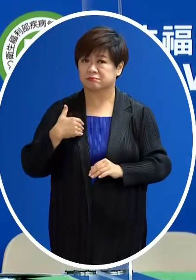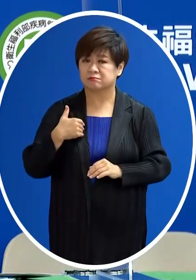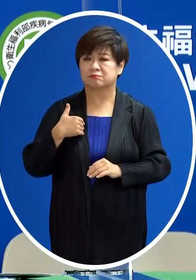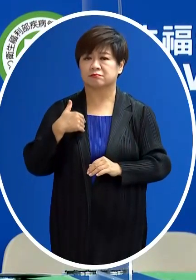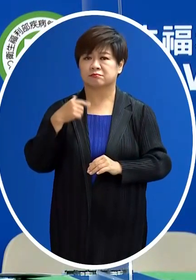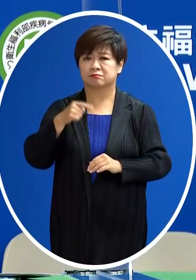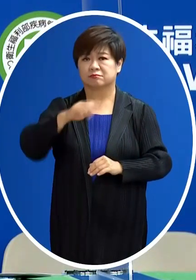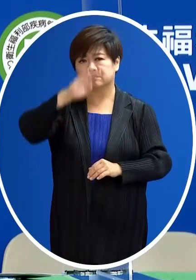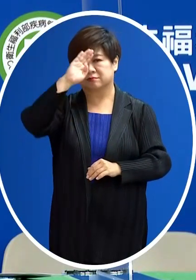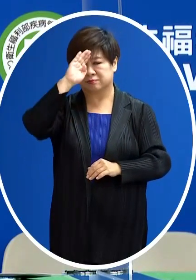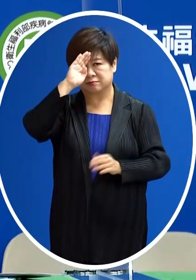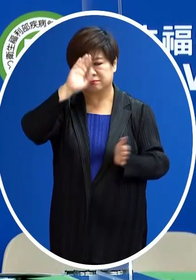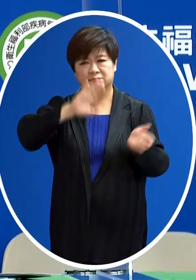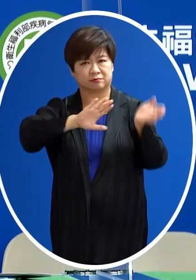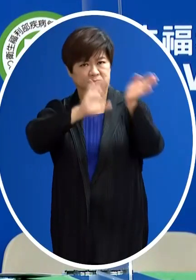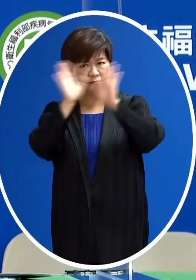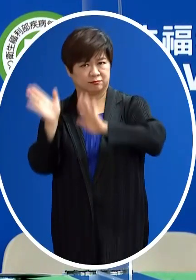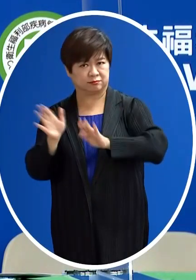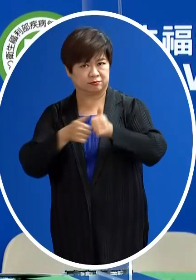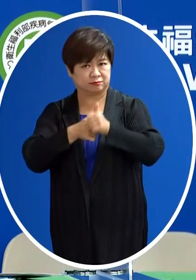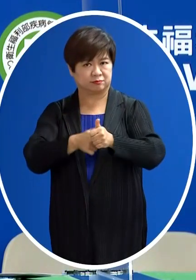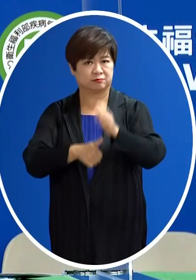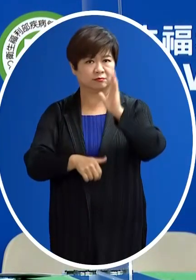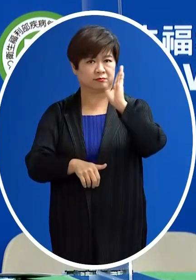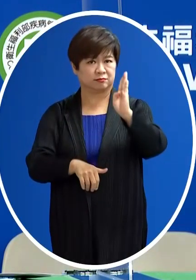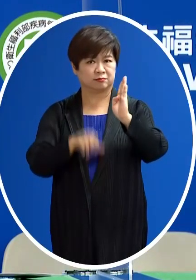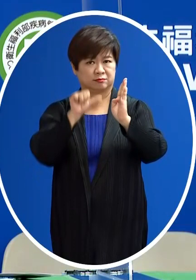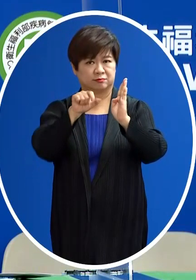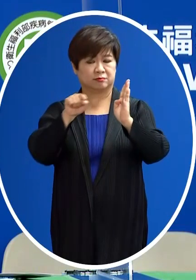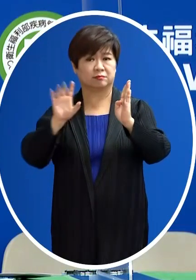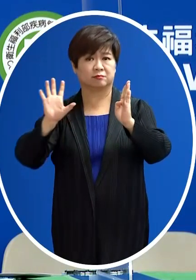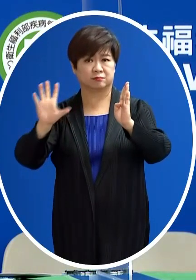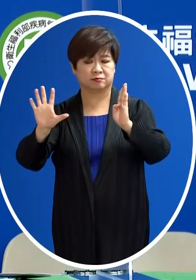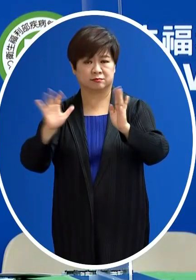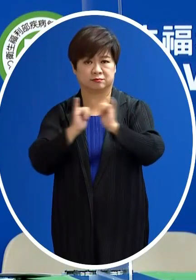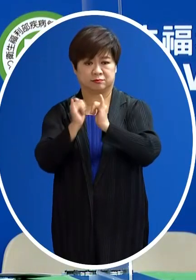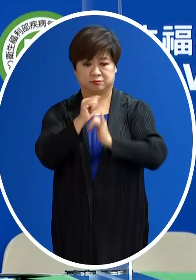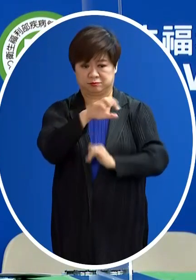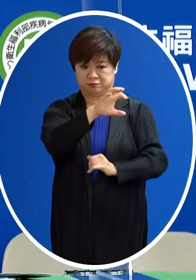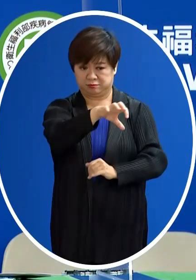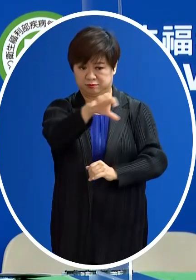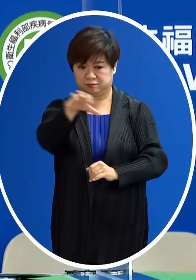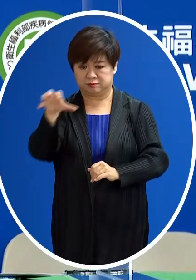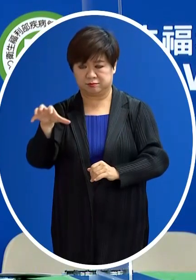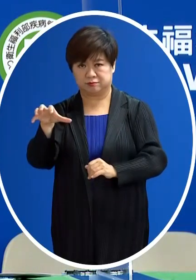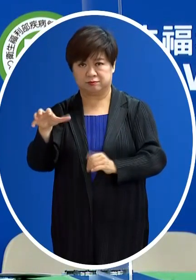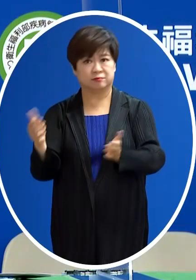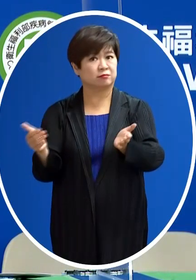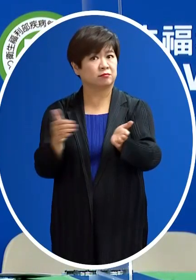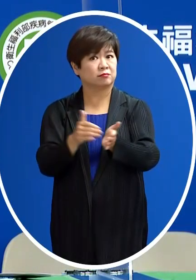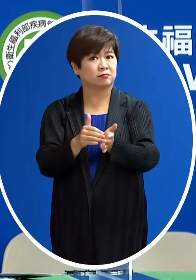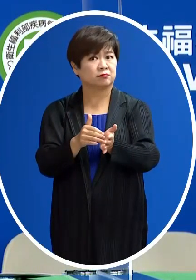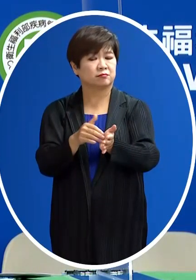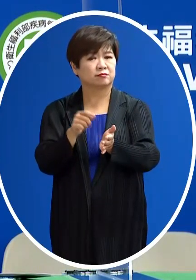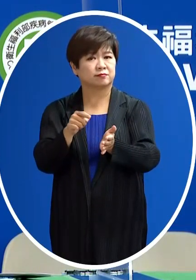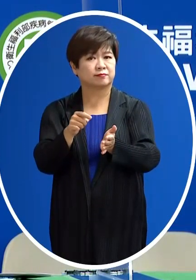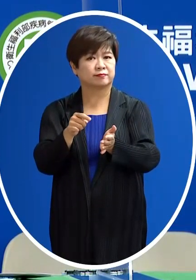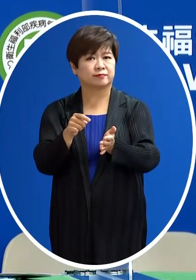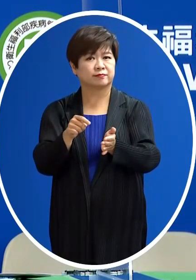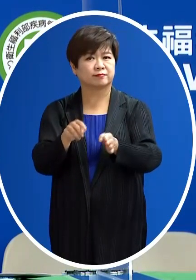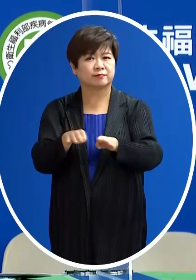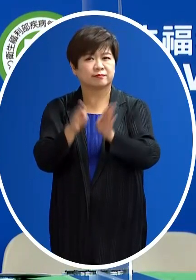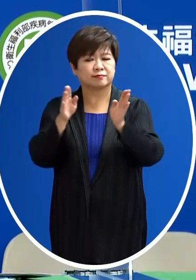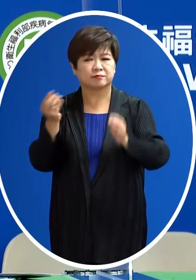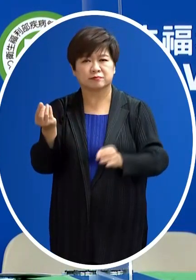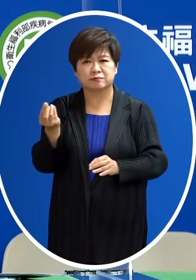在疫情這個BA.5它一直上 就是在社區裡面那到這個開始上